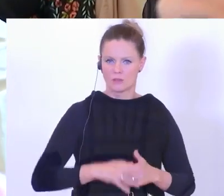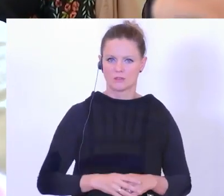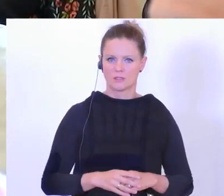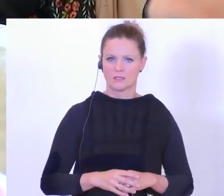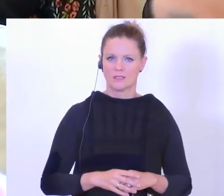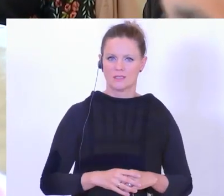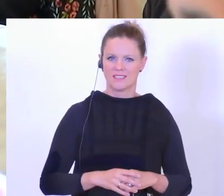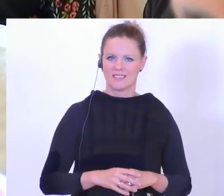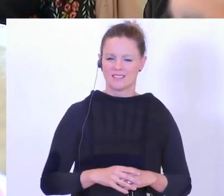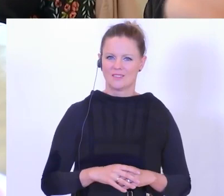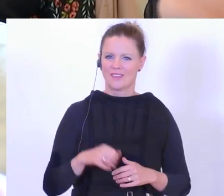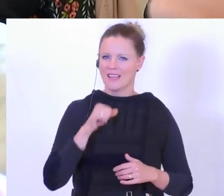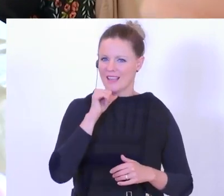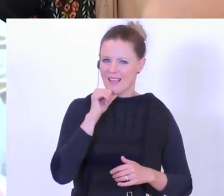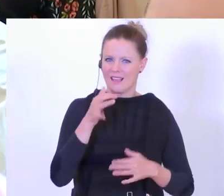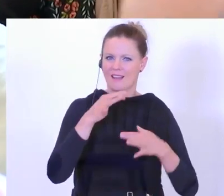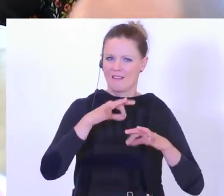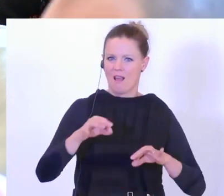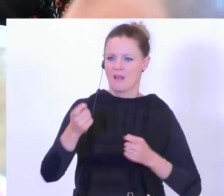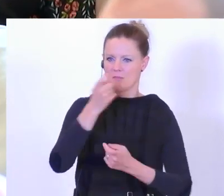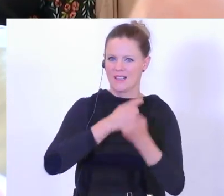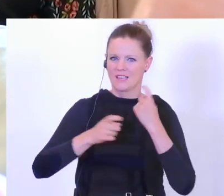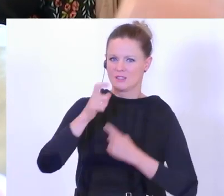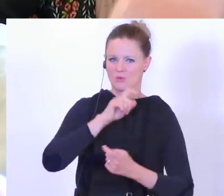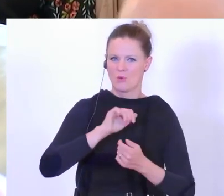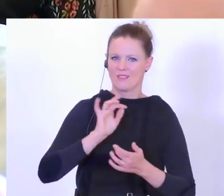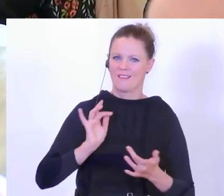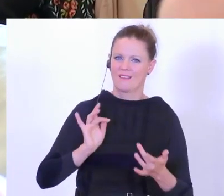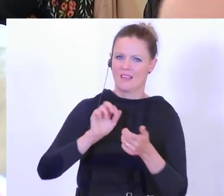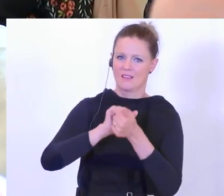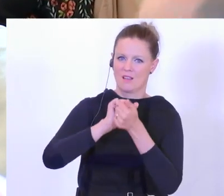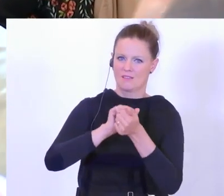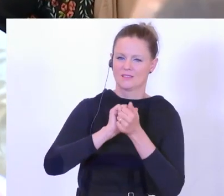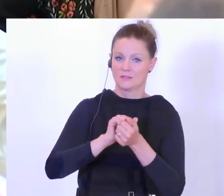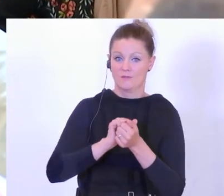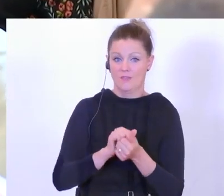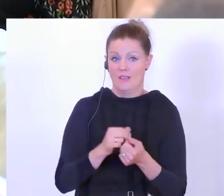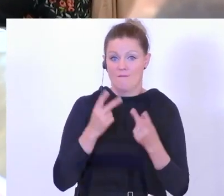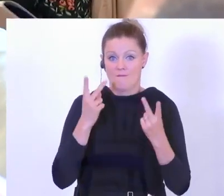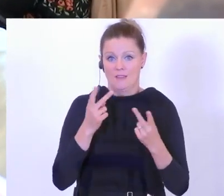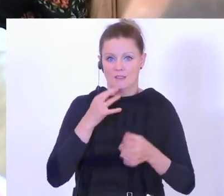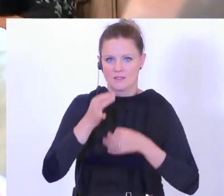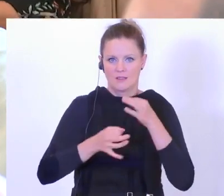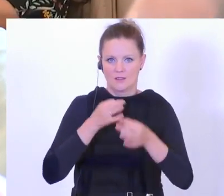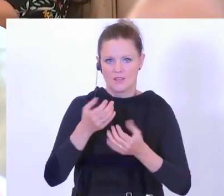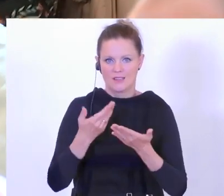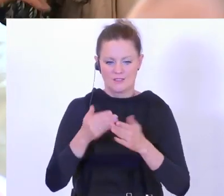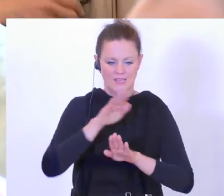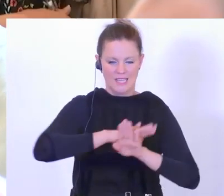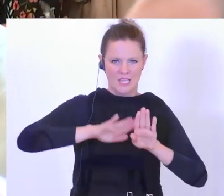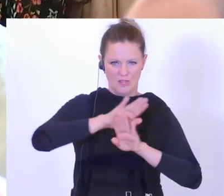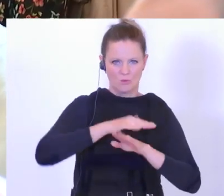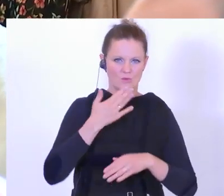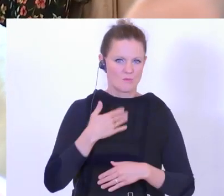Kampf gegen die illegale Migration ist ja, glaube ich, die zentrale Strategie auch. Vielleicht können wir hier etwas einen Hintergrund erfahren.